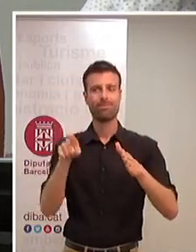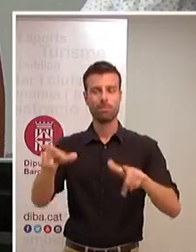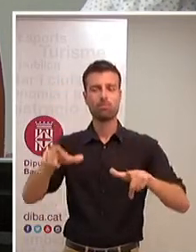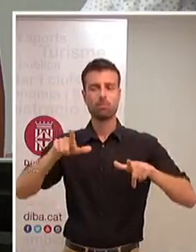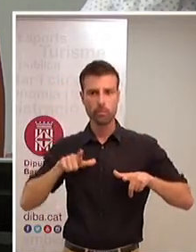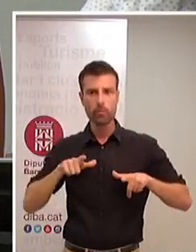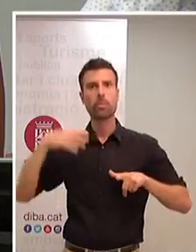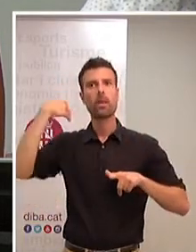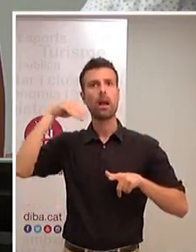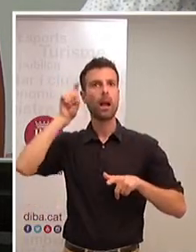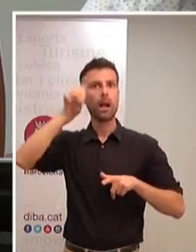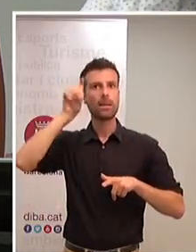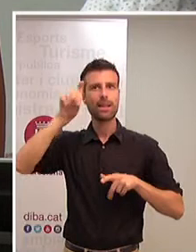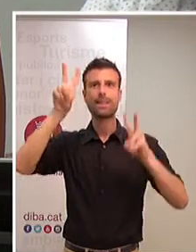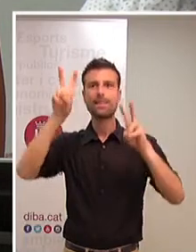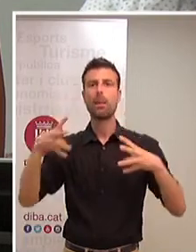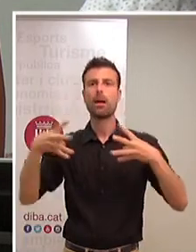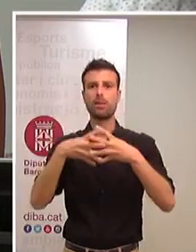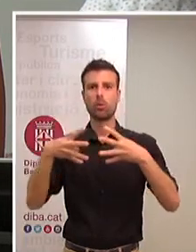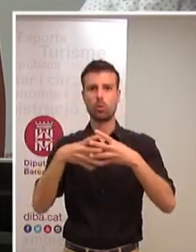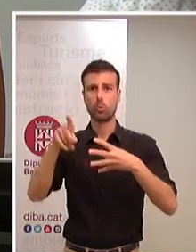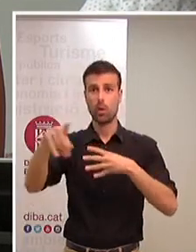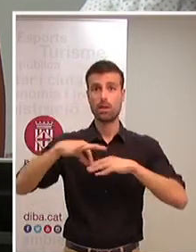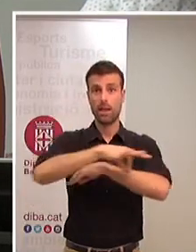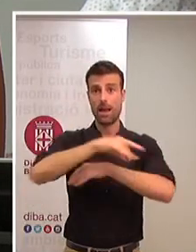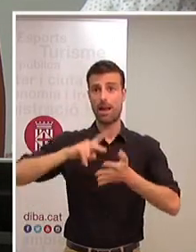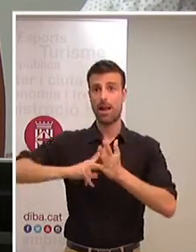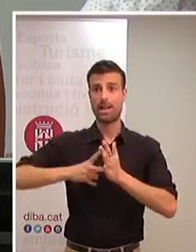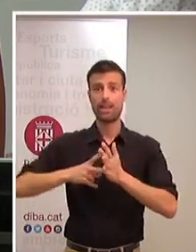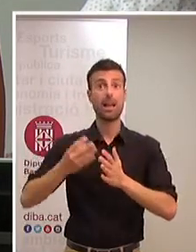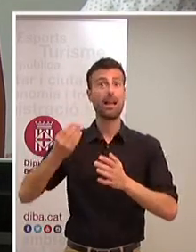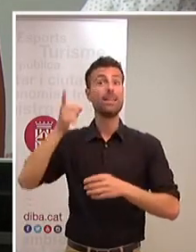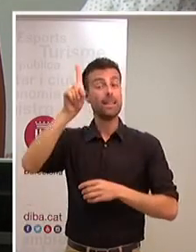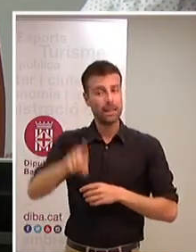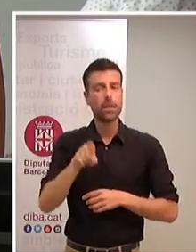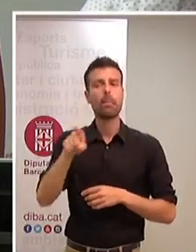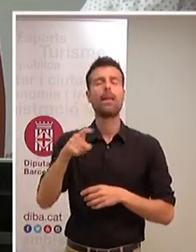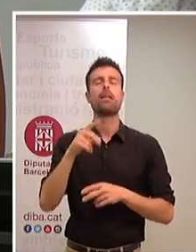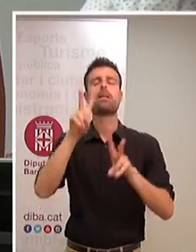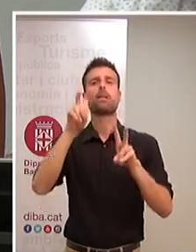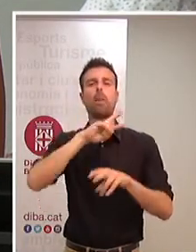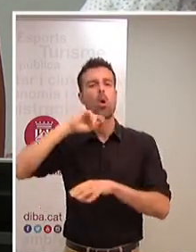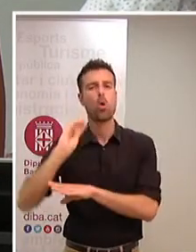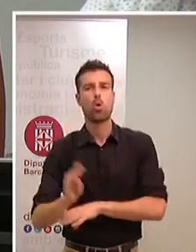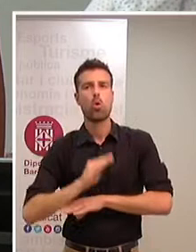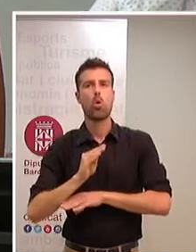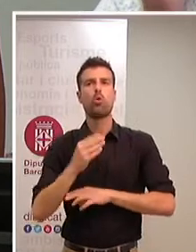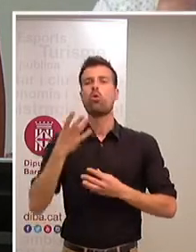catedràtic d'estructures i a la vegada cuida aquesta part tan important que és